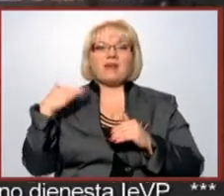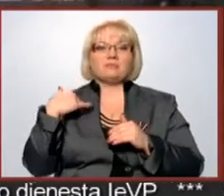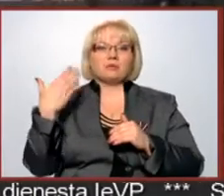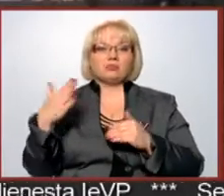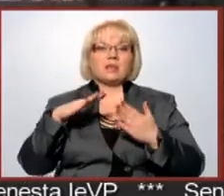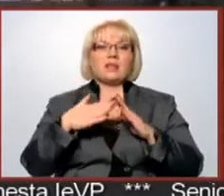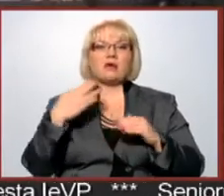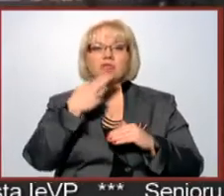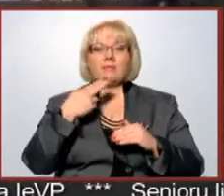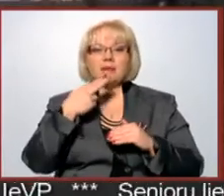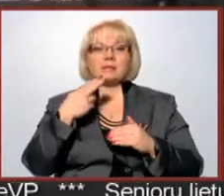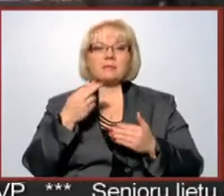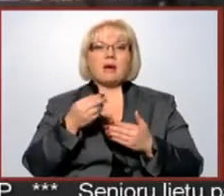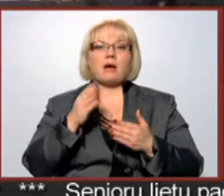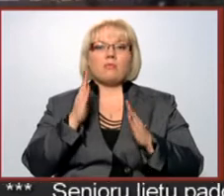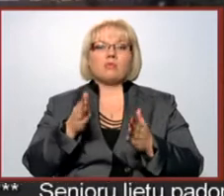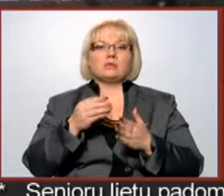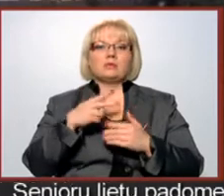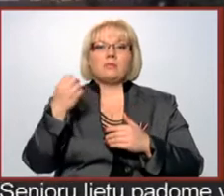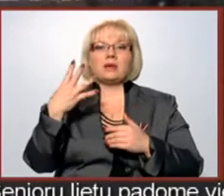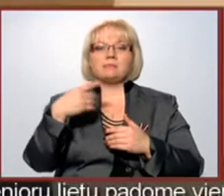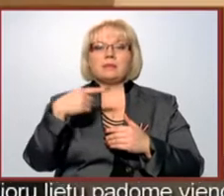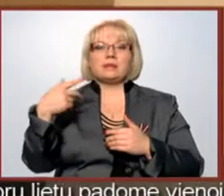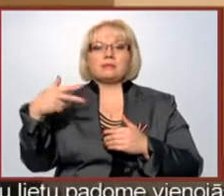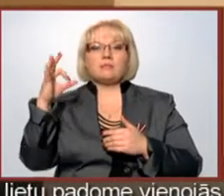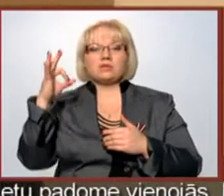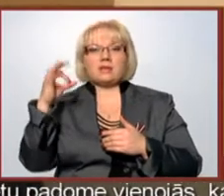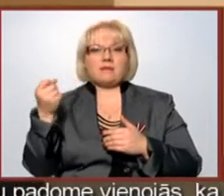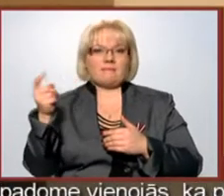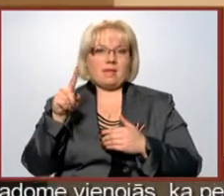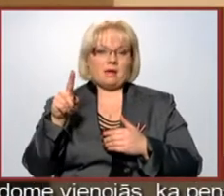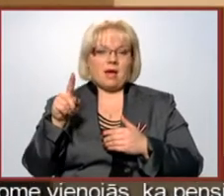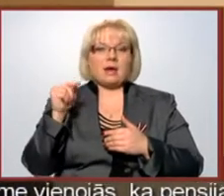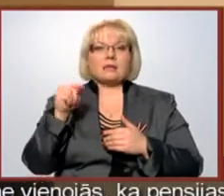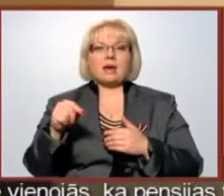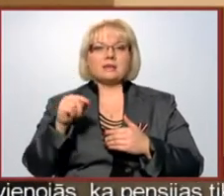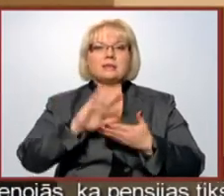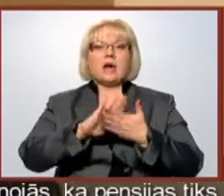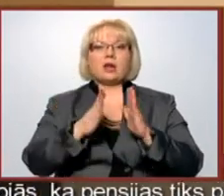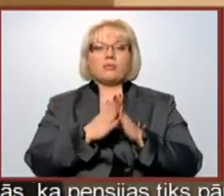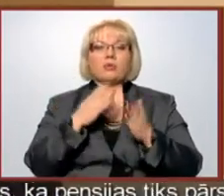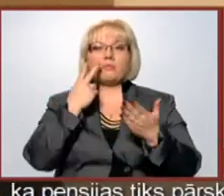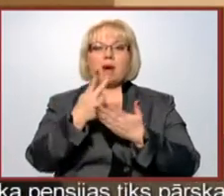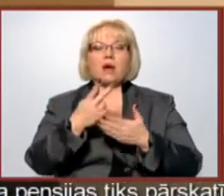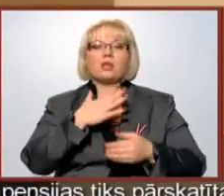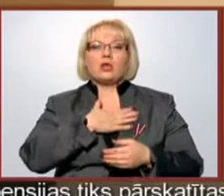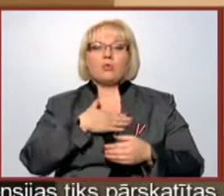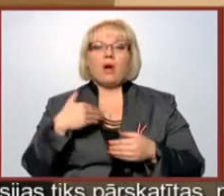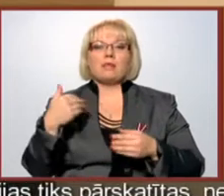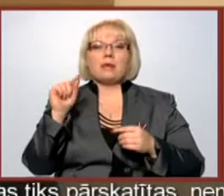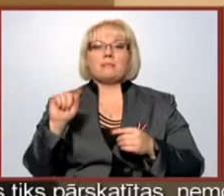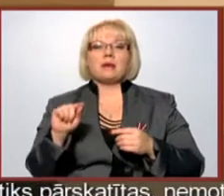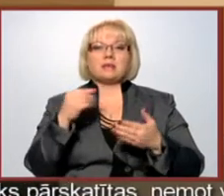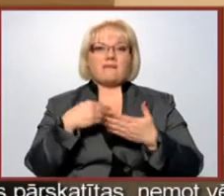lauksemniecības zem kļūs dārgāk par 15% līdz 30%. Varbūt tāds darījums, kur ir uzlādīti ļoti maza